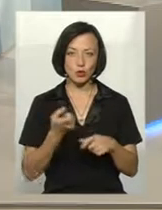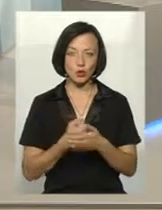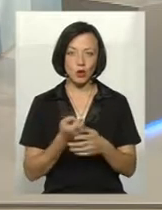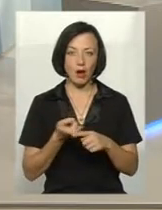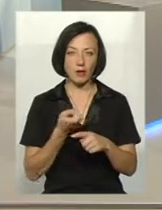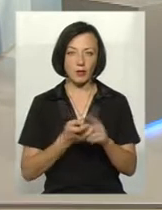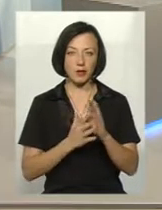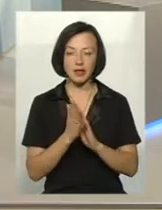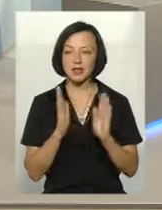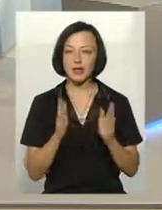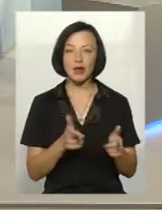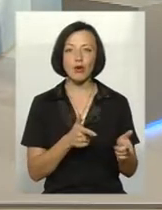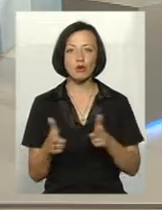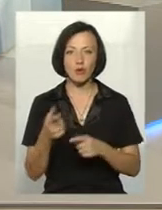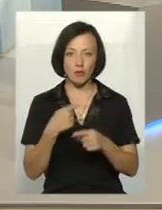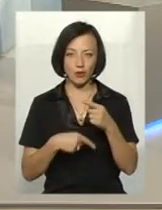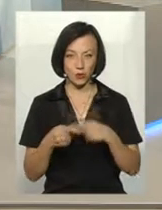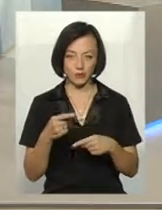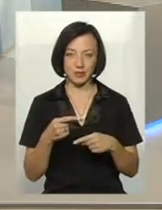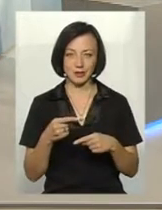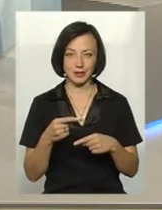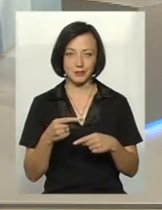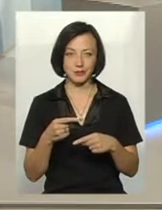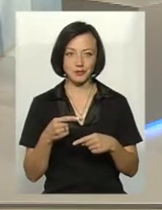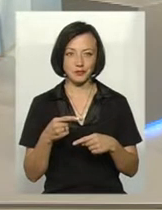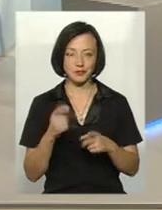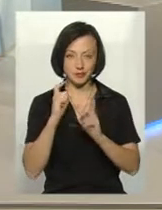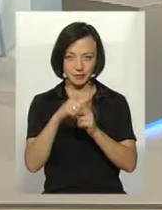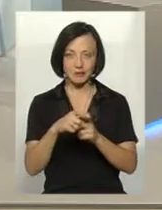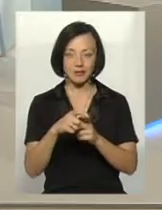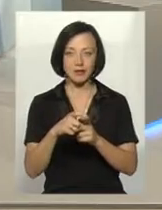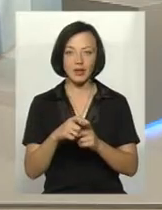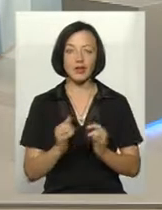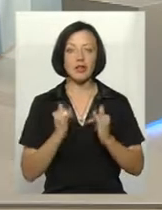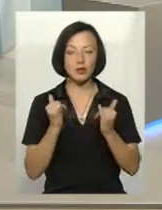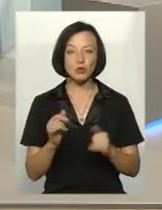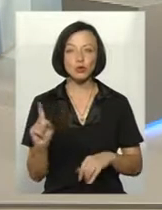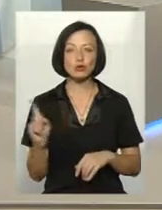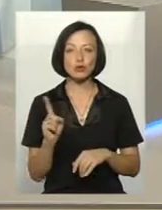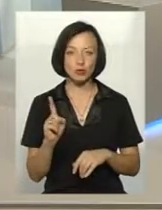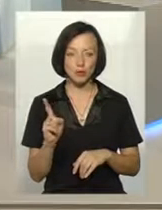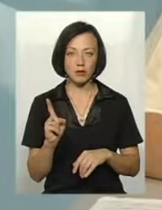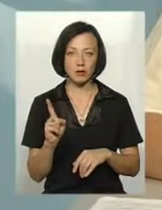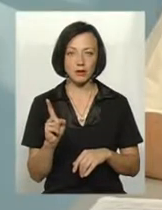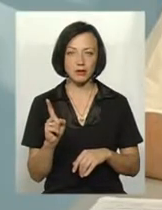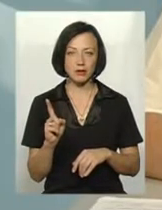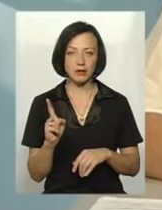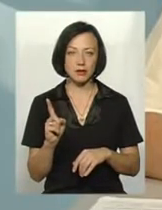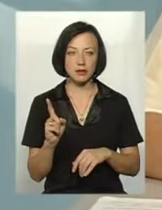культури це не тільки вони готові повернутися для того щоб якось